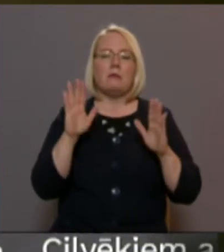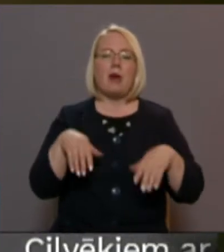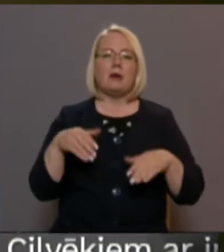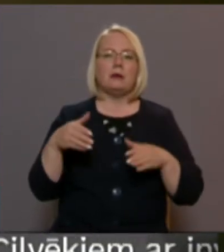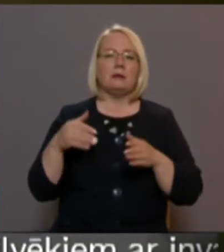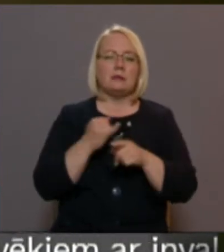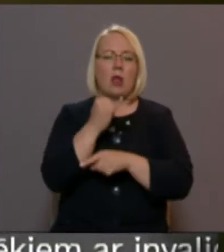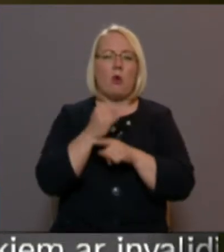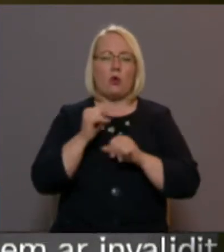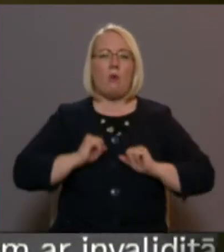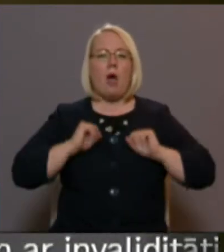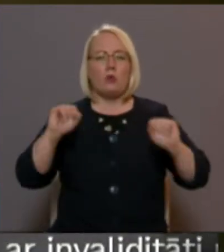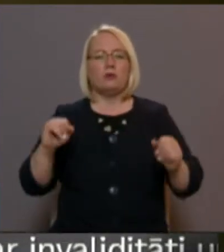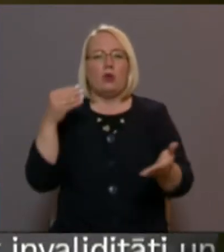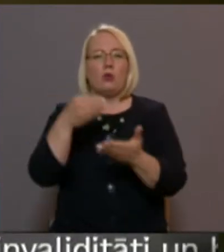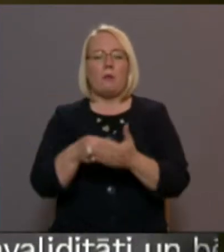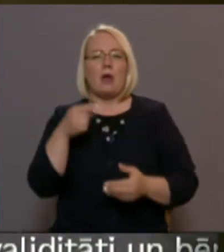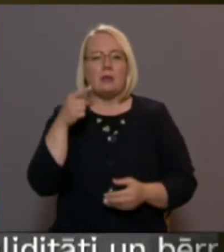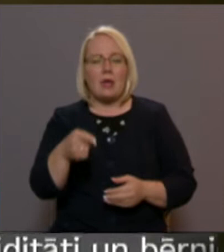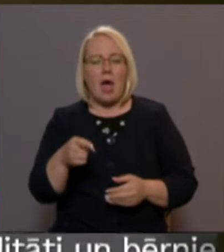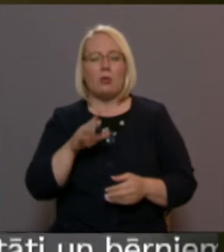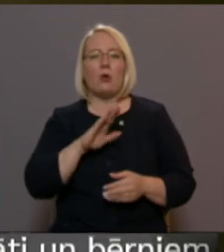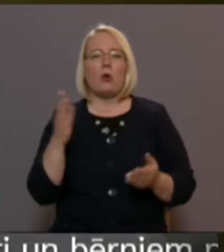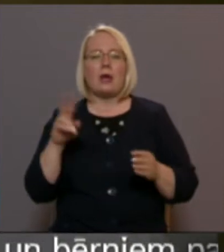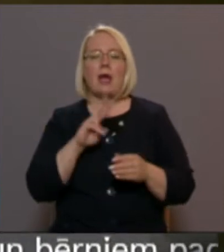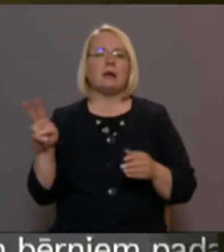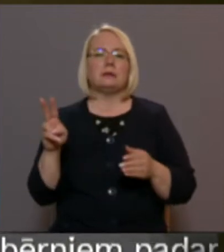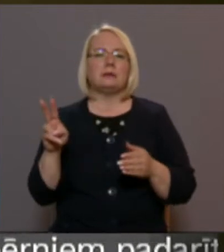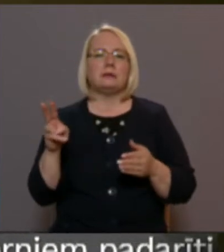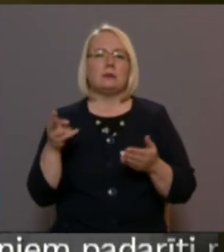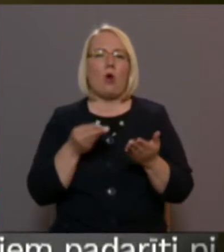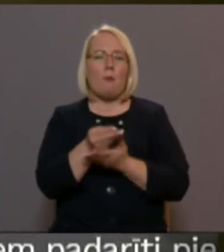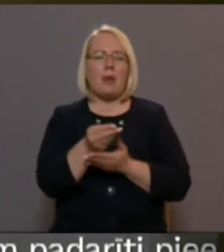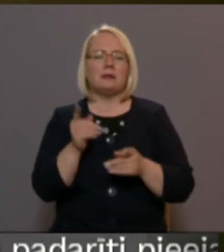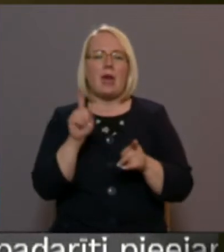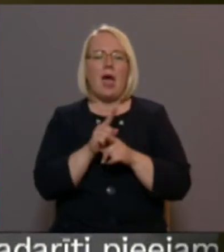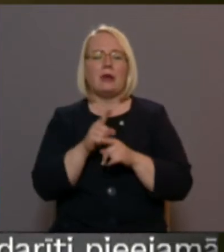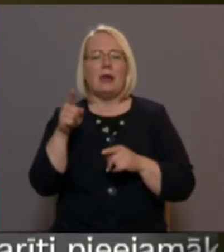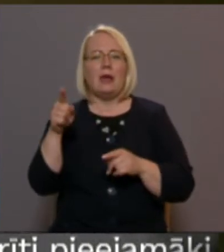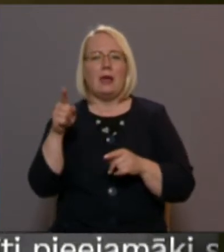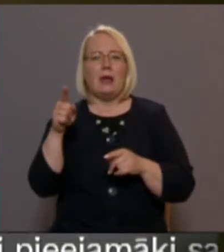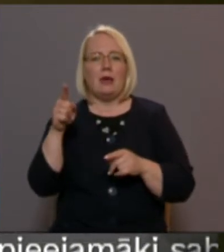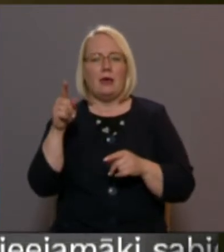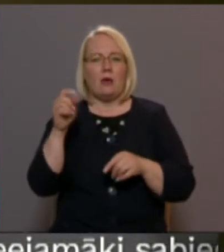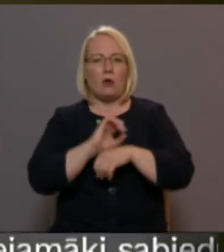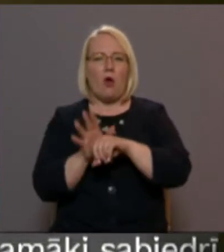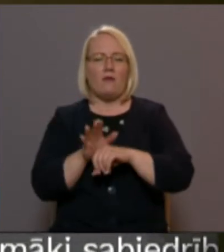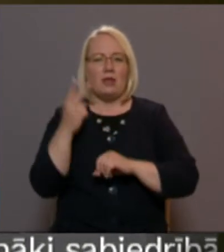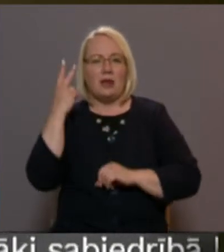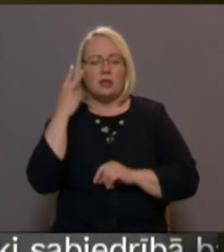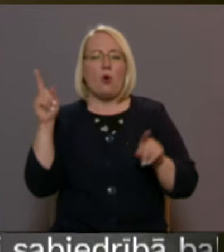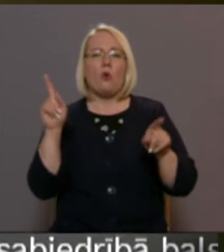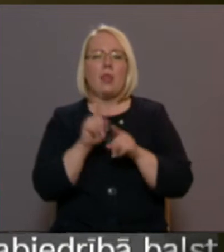iegādāties tādi, kas sedz COVID riskus var, un pat tādi arī, kura sedz, piemēram, ceļoļuma atcelšanu